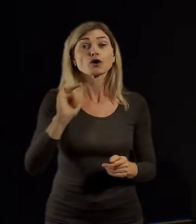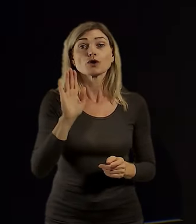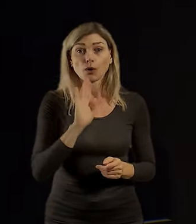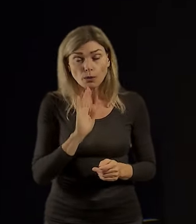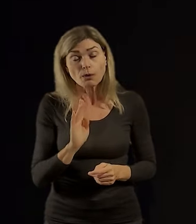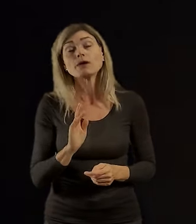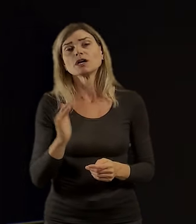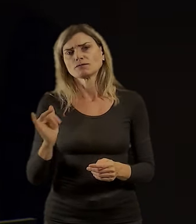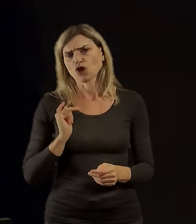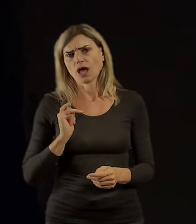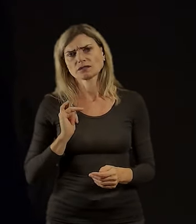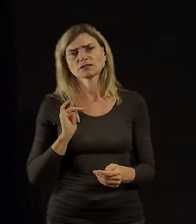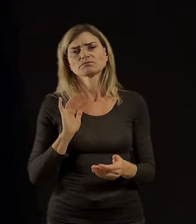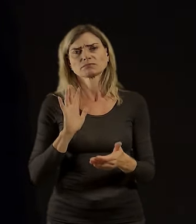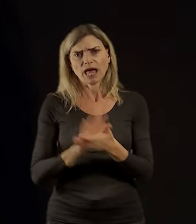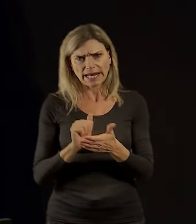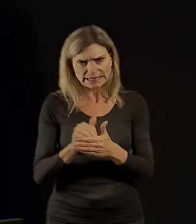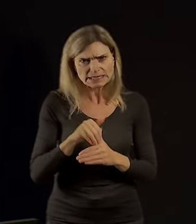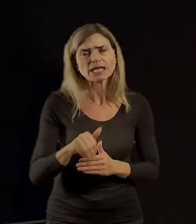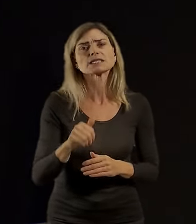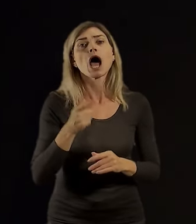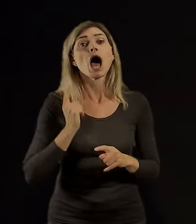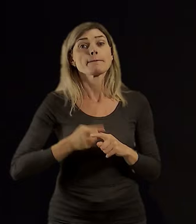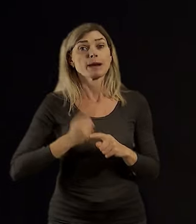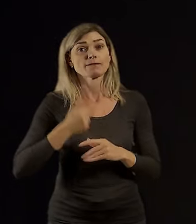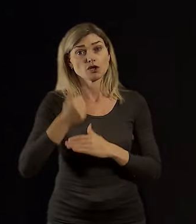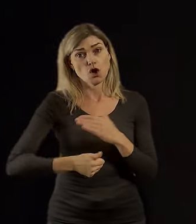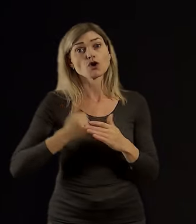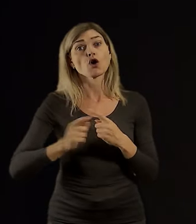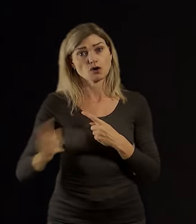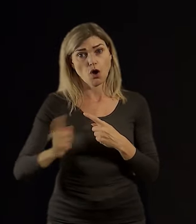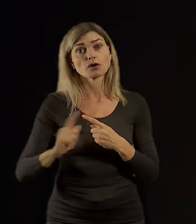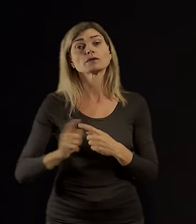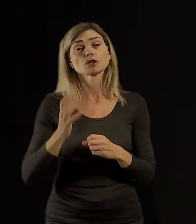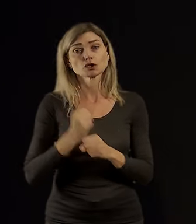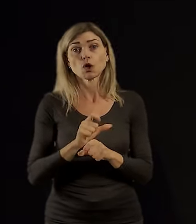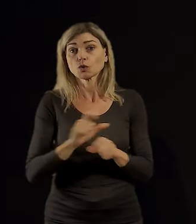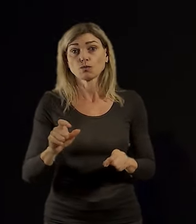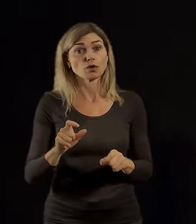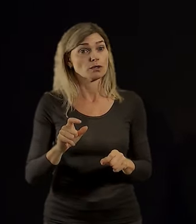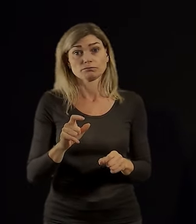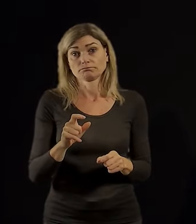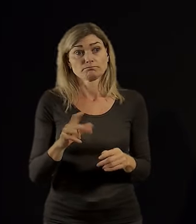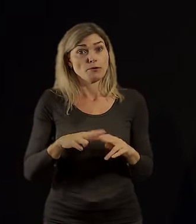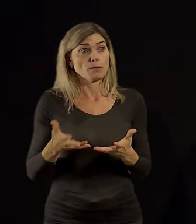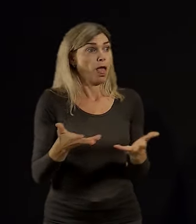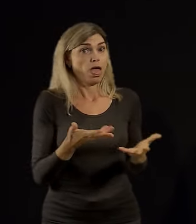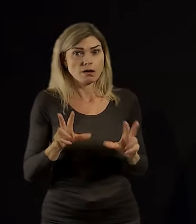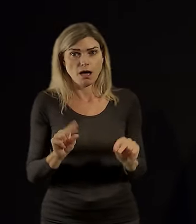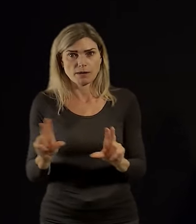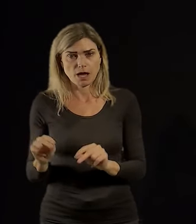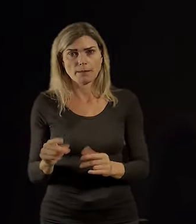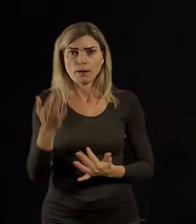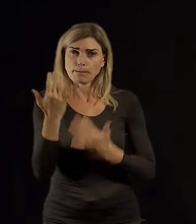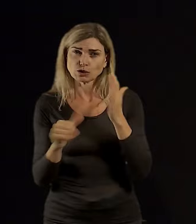svoje ty každoroční prohlídky, protože doktoři nebudou. Když si vezmeme takové číslo, že se předpokládá